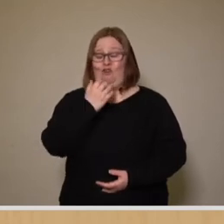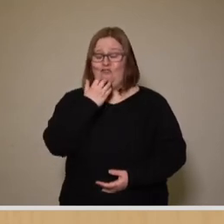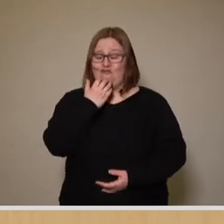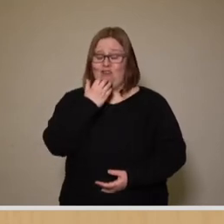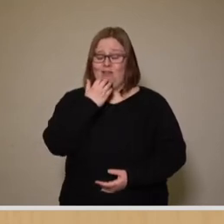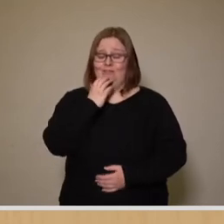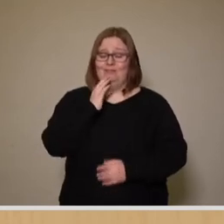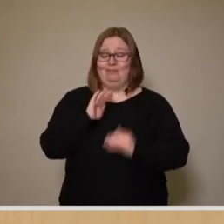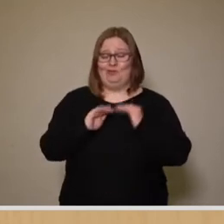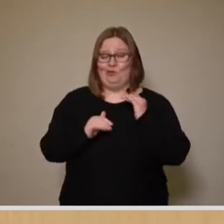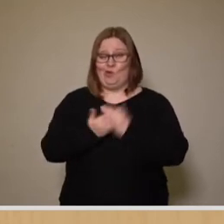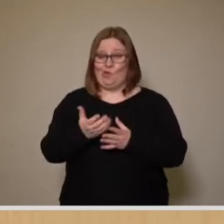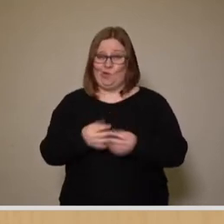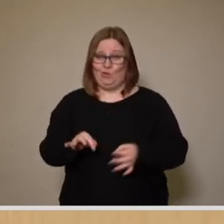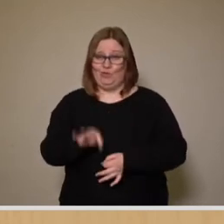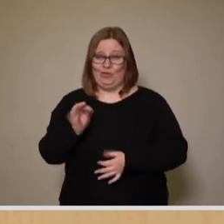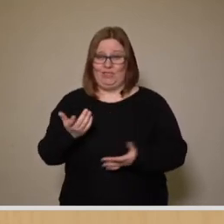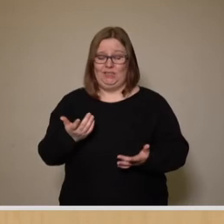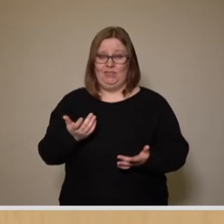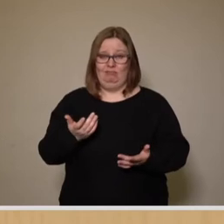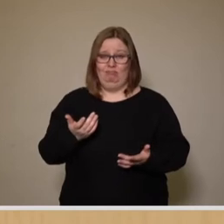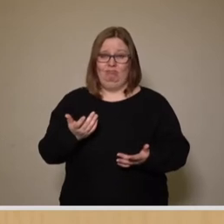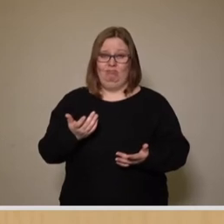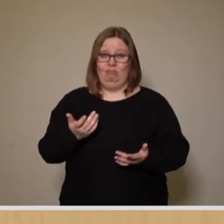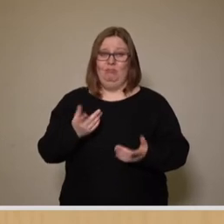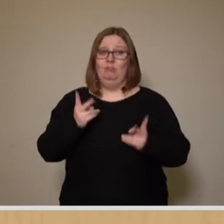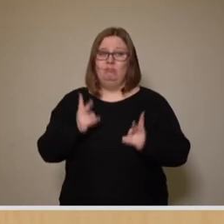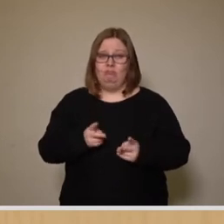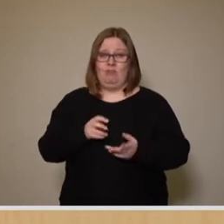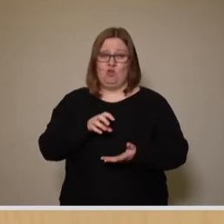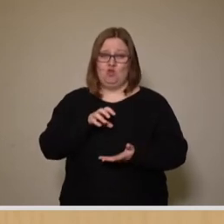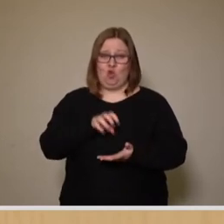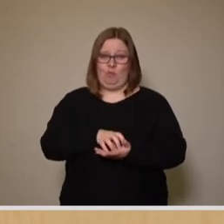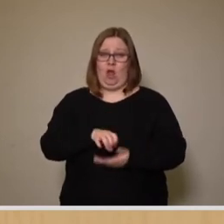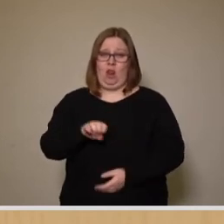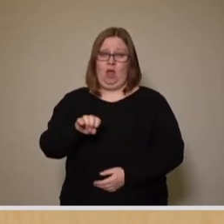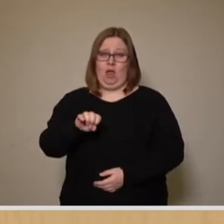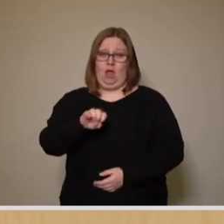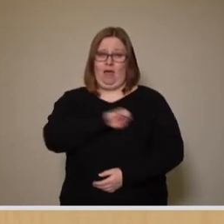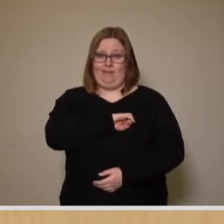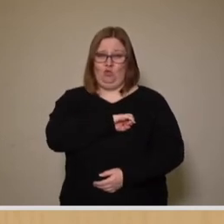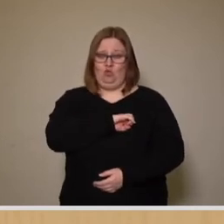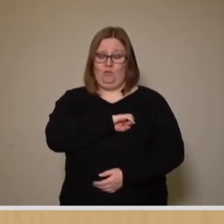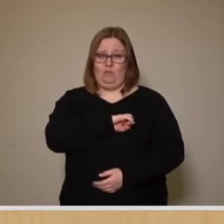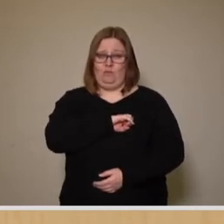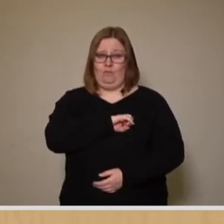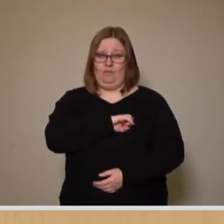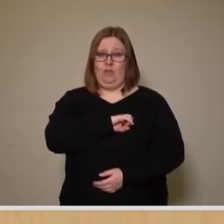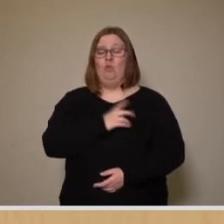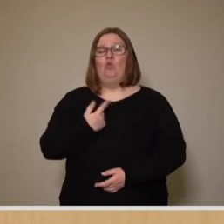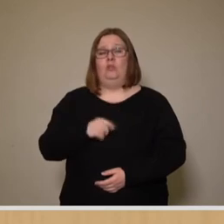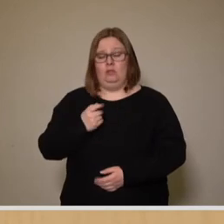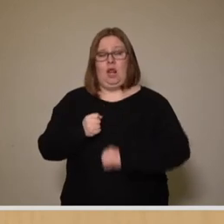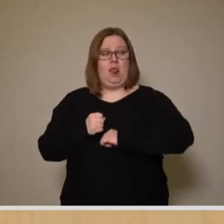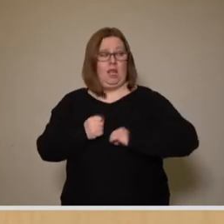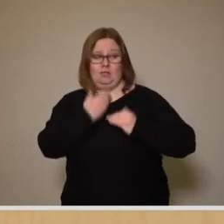neue Lösung mit dem Sachsenbad im kommunalen Eigentum. Den Linken möchte ich